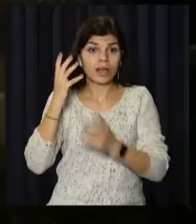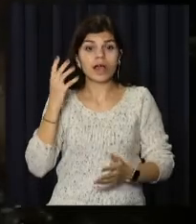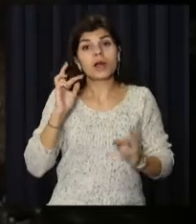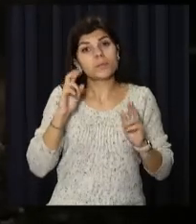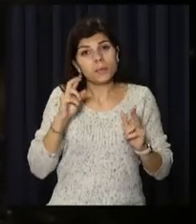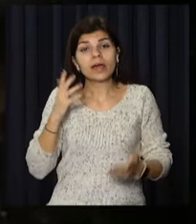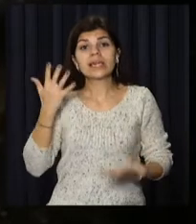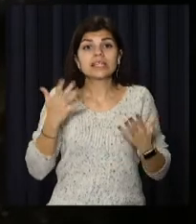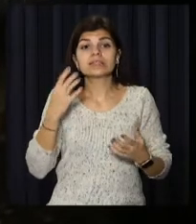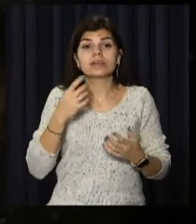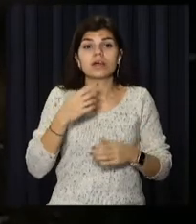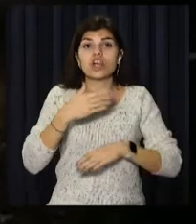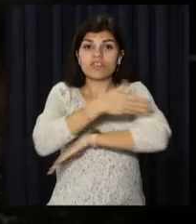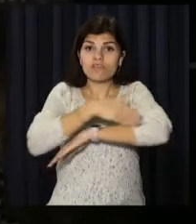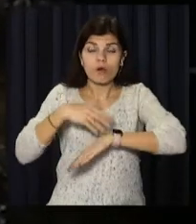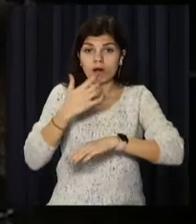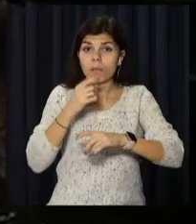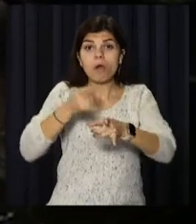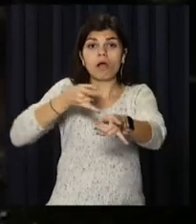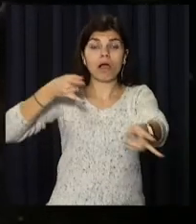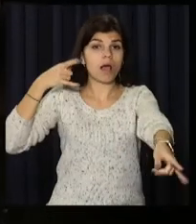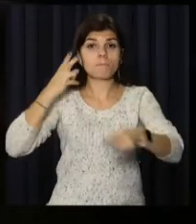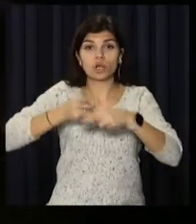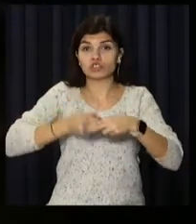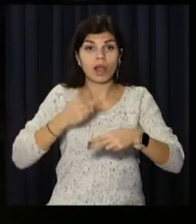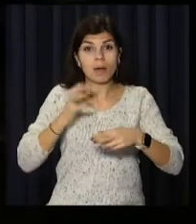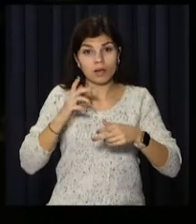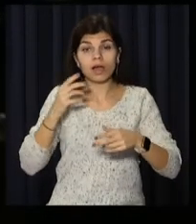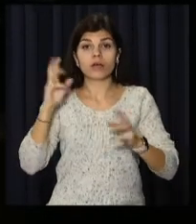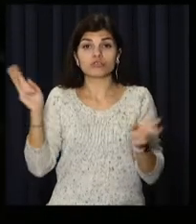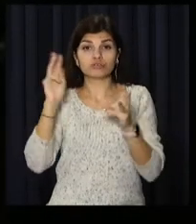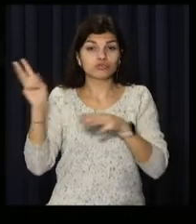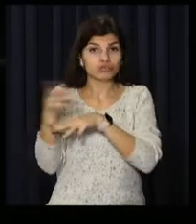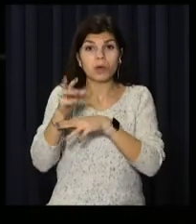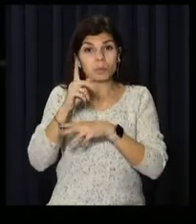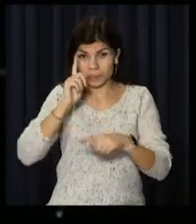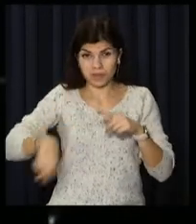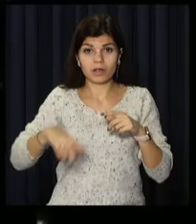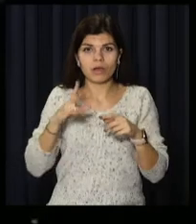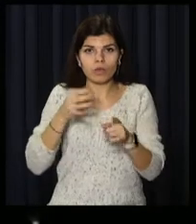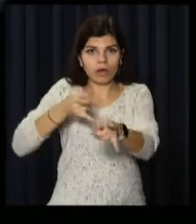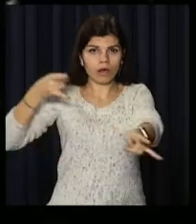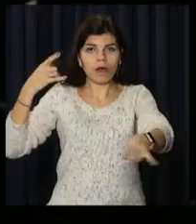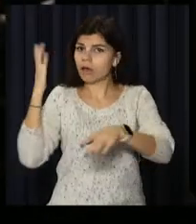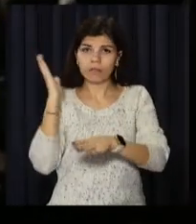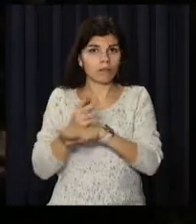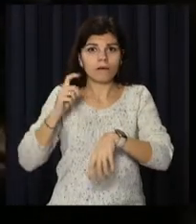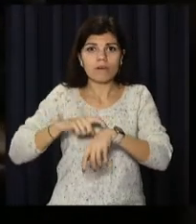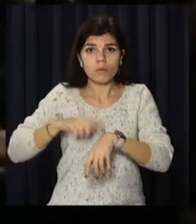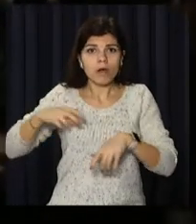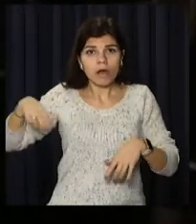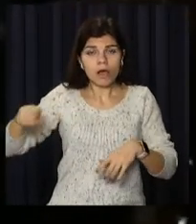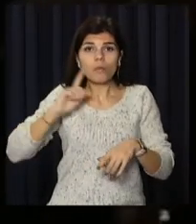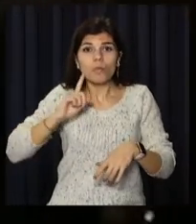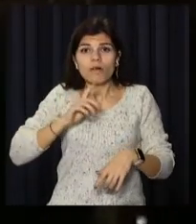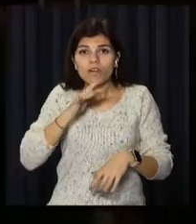нещівними, якби двір не був заблокований припаркованими авто. Вогнеборці загасили пожежу за півгодини. Обійшлося без постраждалих.